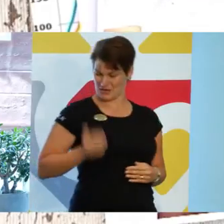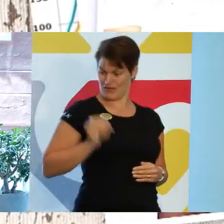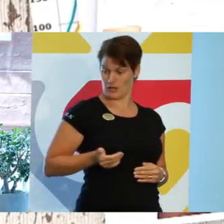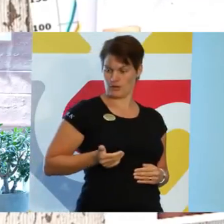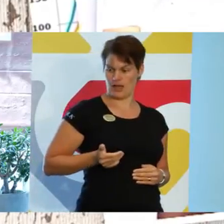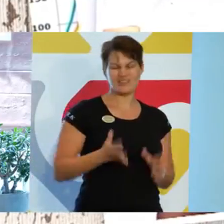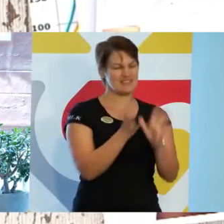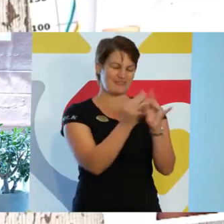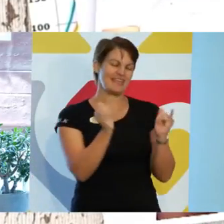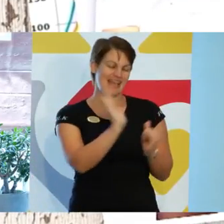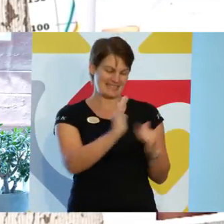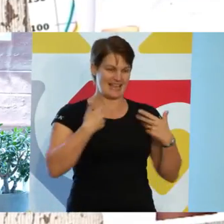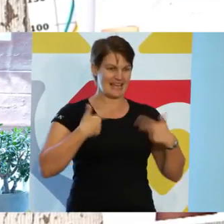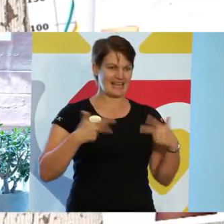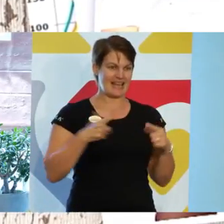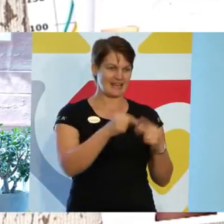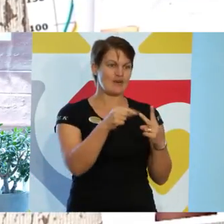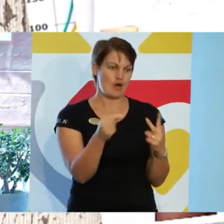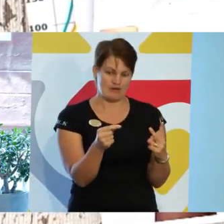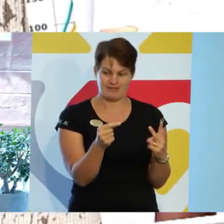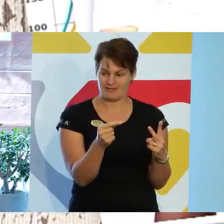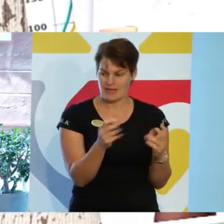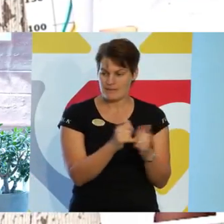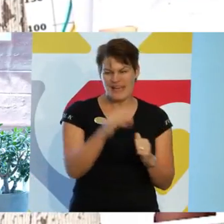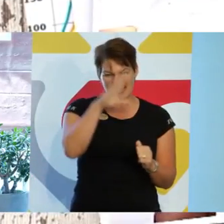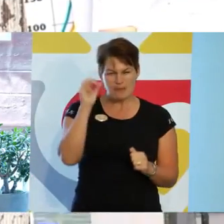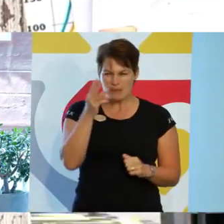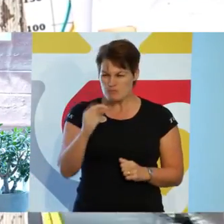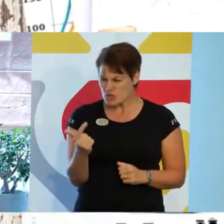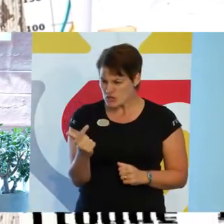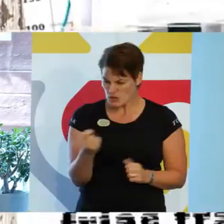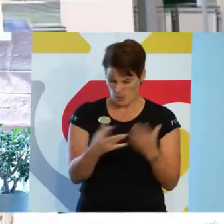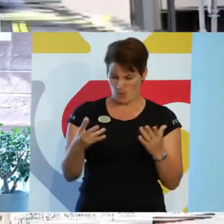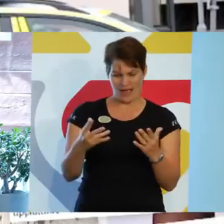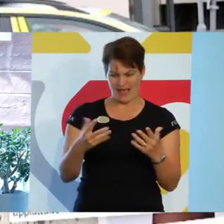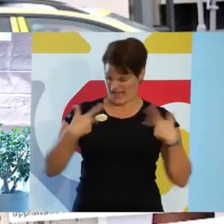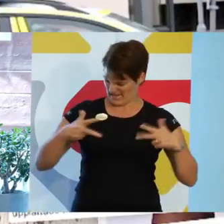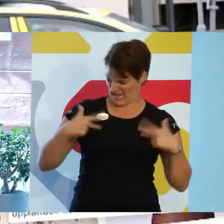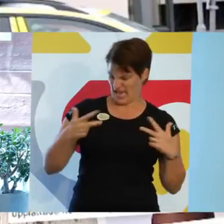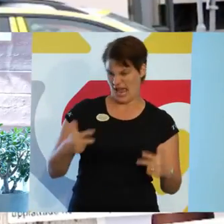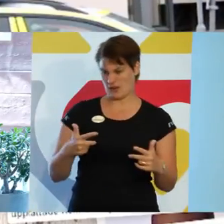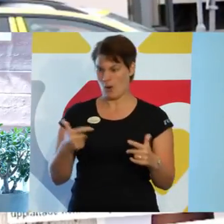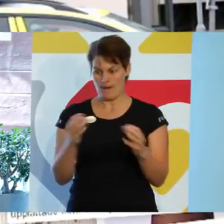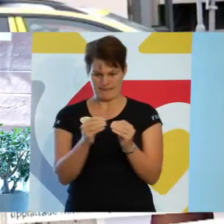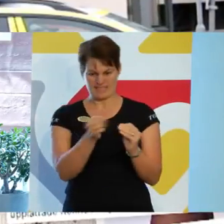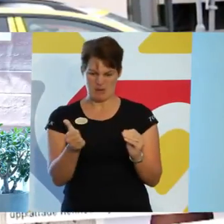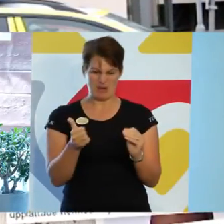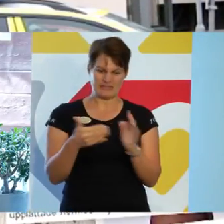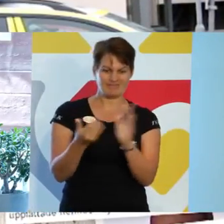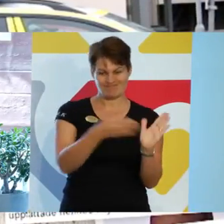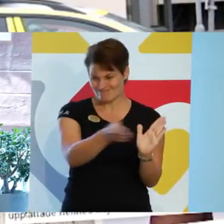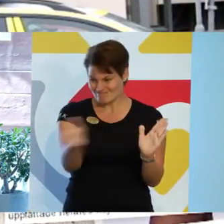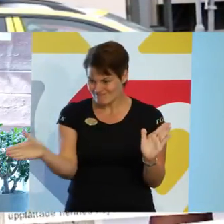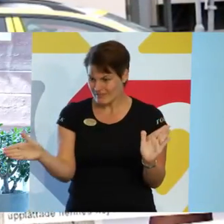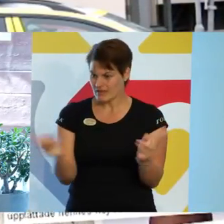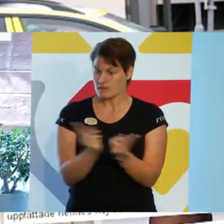något friare i sitt klädval men gamla myter om att vissa plagg av tillåtelse till vissa brott levde